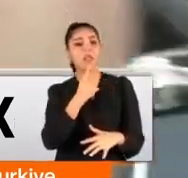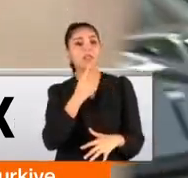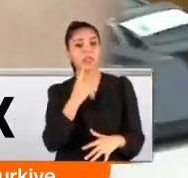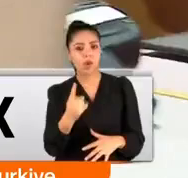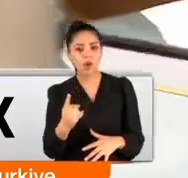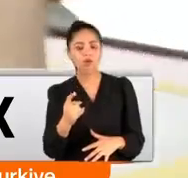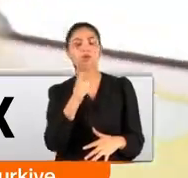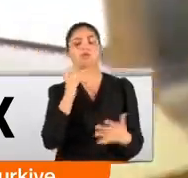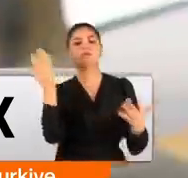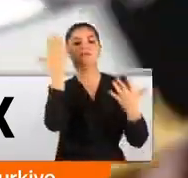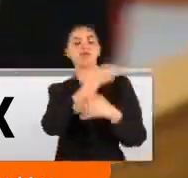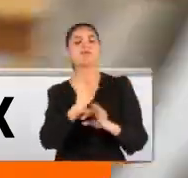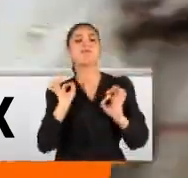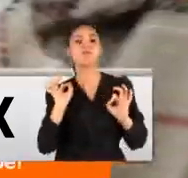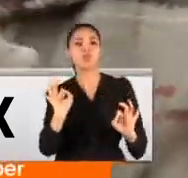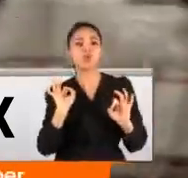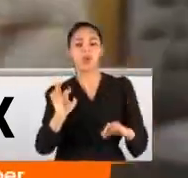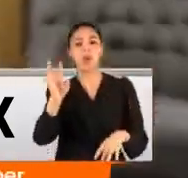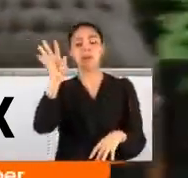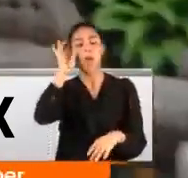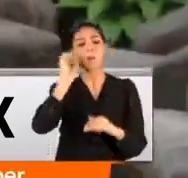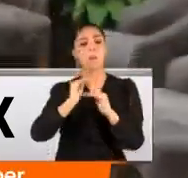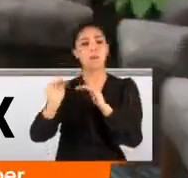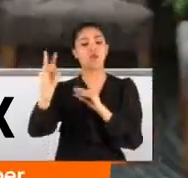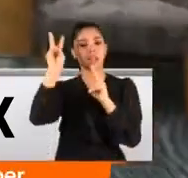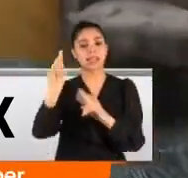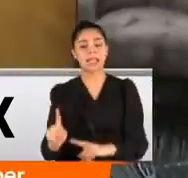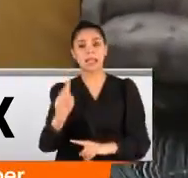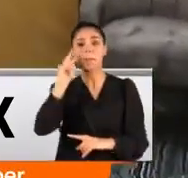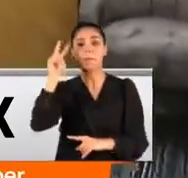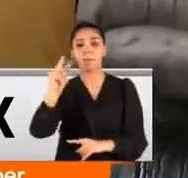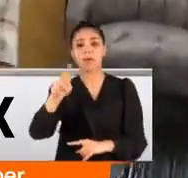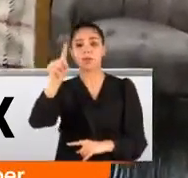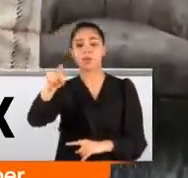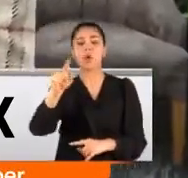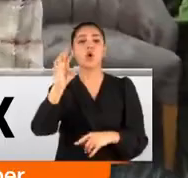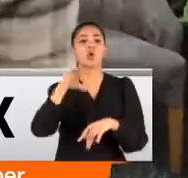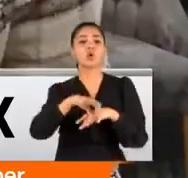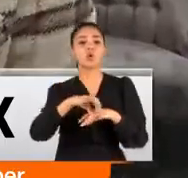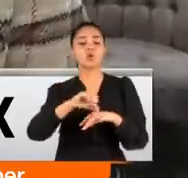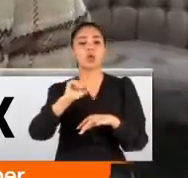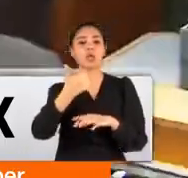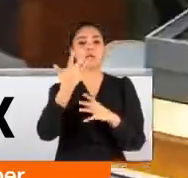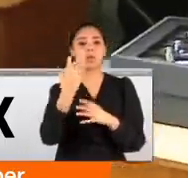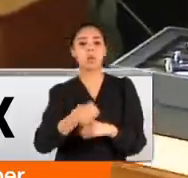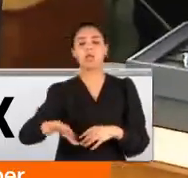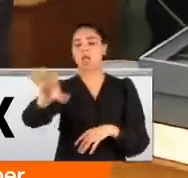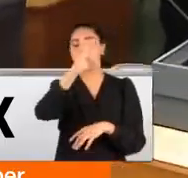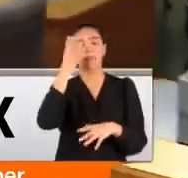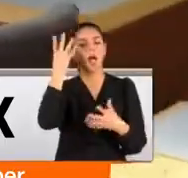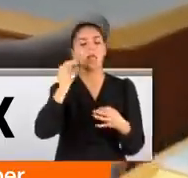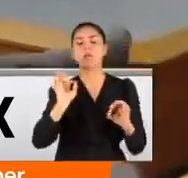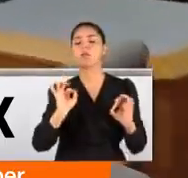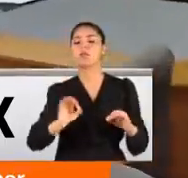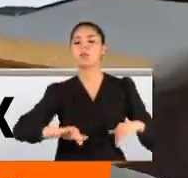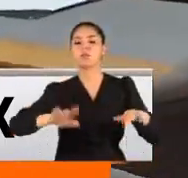yanılmanız kaçınılmaz. Çünkü profesyoneller bile ilk bakışta bir yüzüğün ne kadar değerde olduğunu anlayamaz. Bir karat diyelim